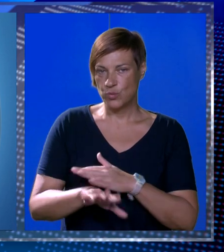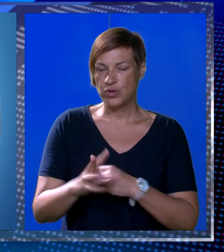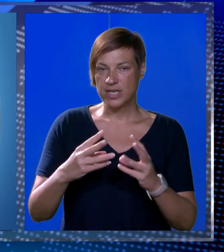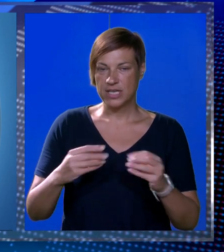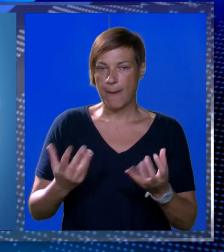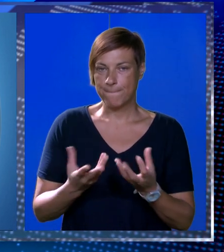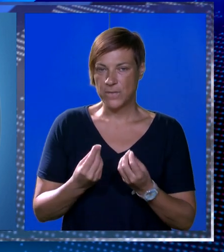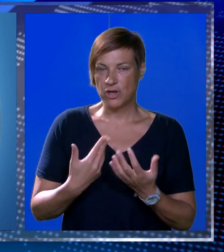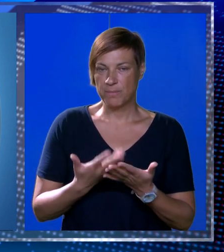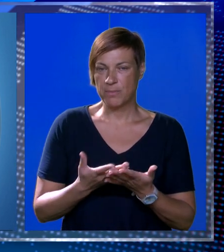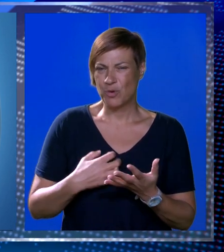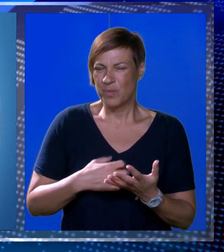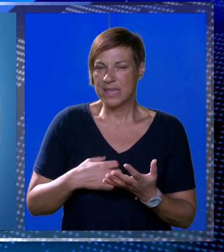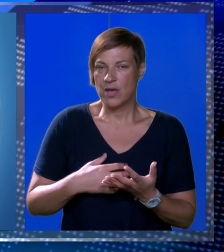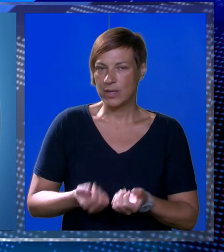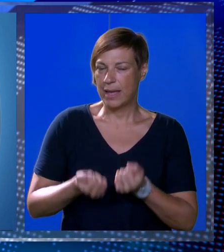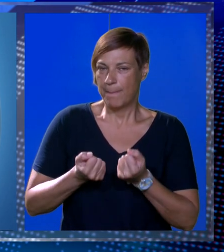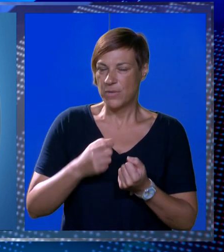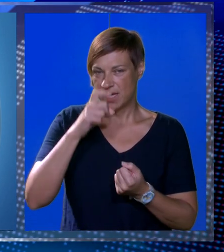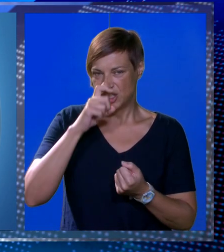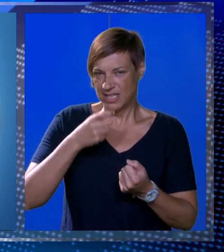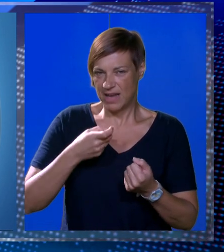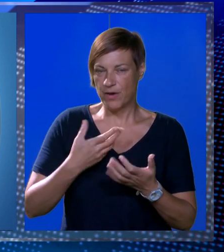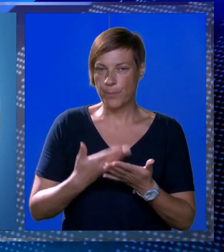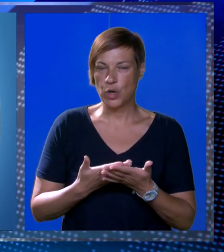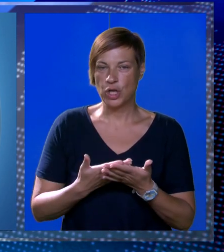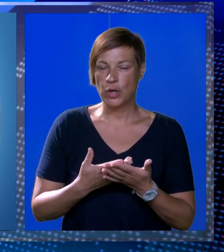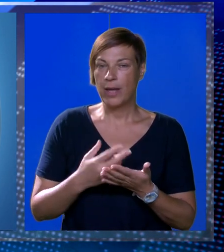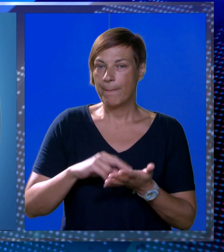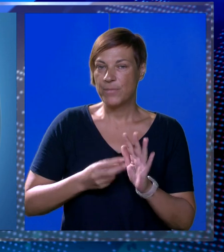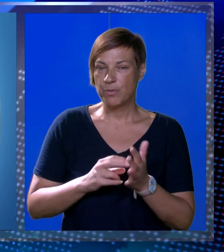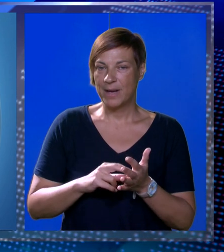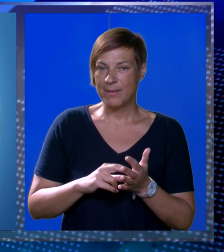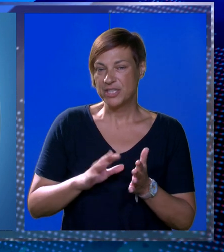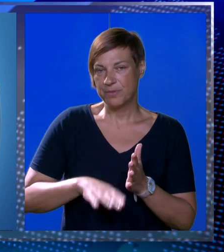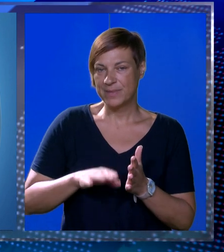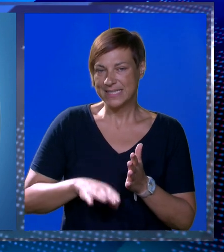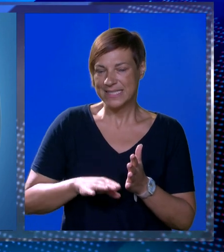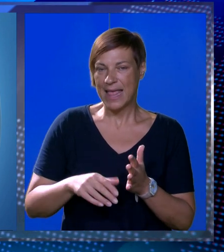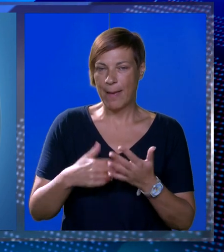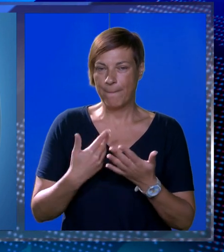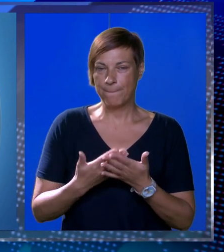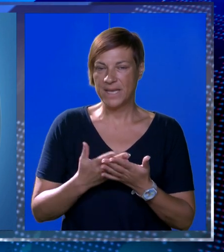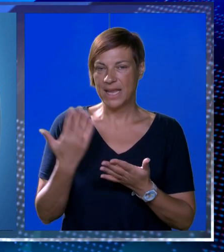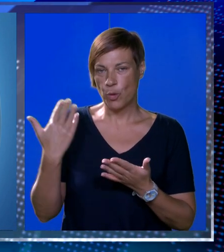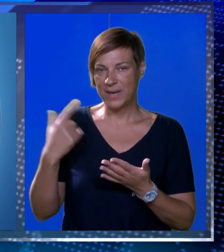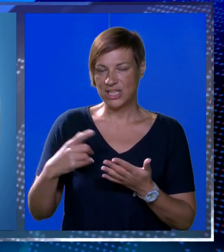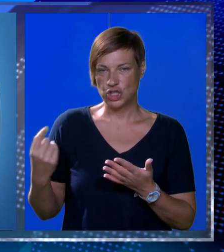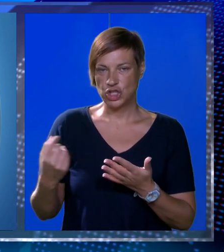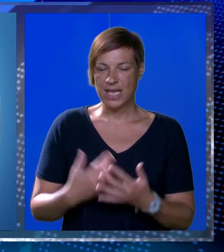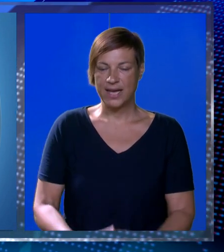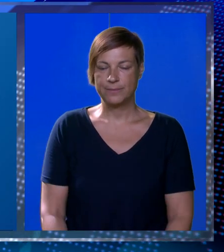unutrašnjem se zemlje mnogima mogu biti neugodni i pojačavati glavobolju ipak te gobe će biti nešto slabijeg intenziteta nego